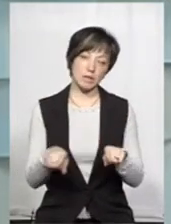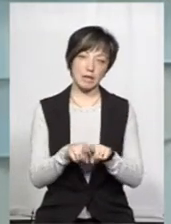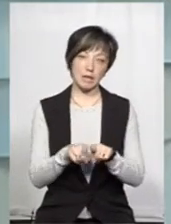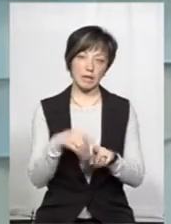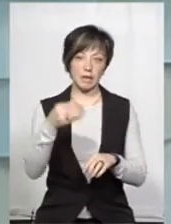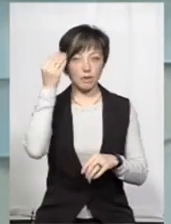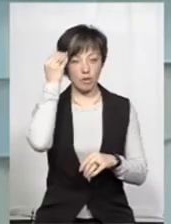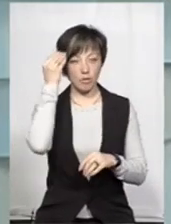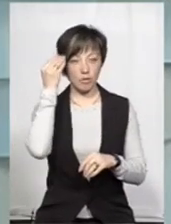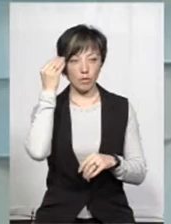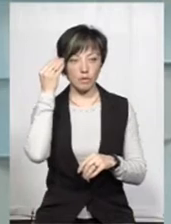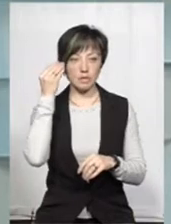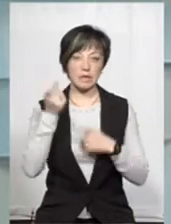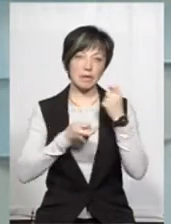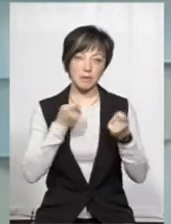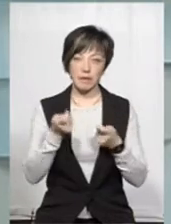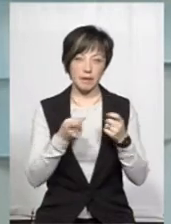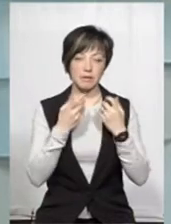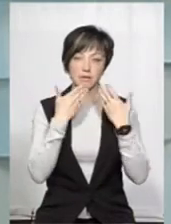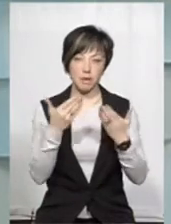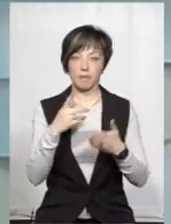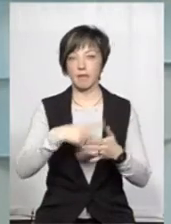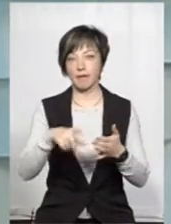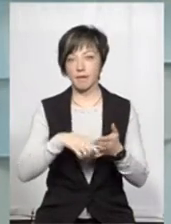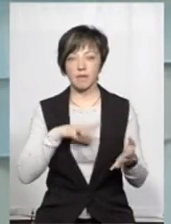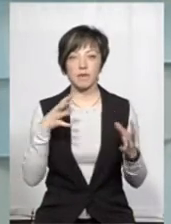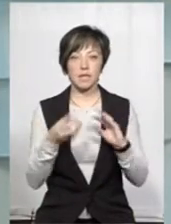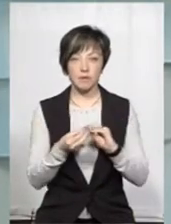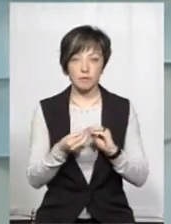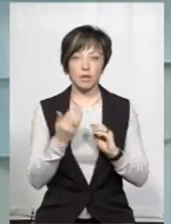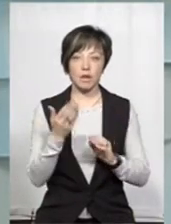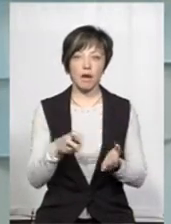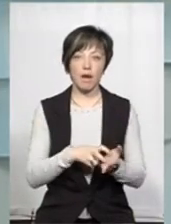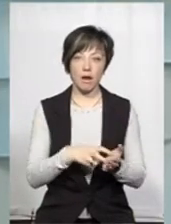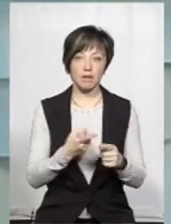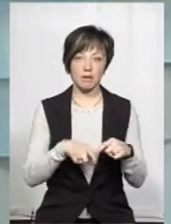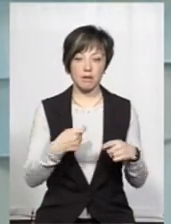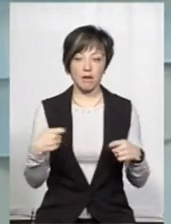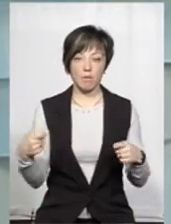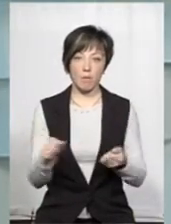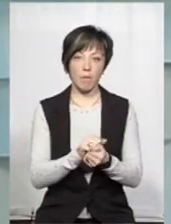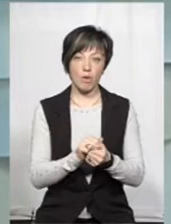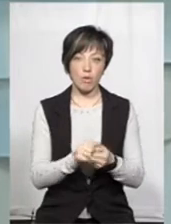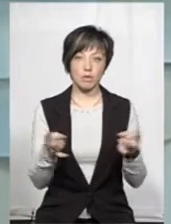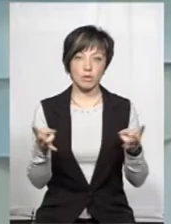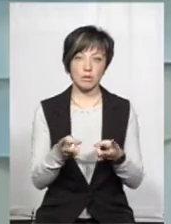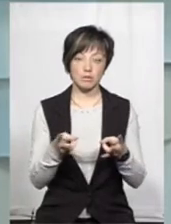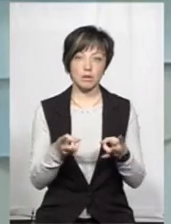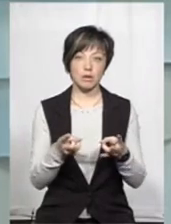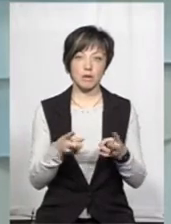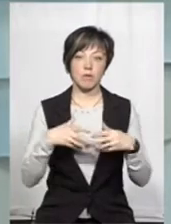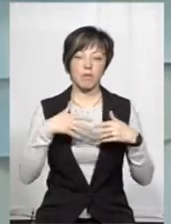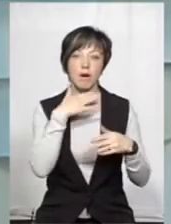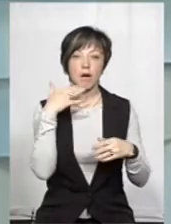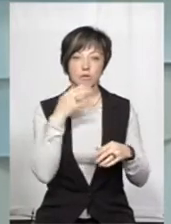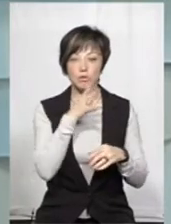на їх погляд дрібний, то вони не звертаються, тому що вони не вірять в ефективність, тому що їх лякає оця тяганина паперова, і що потрібно буде приділяти цьому